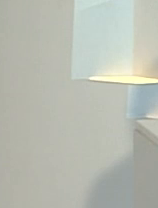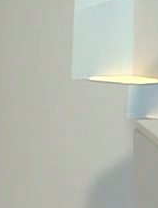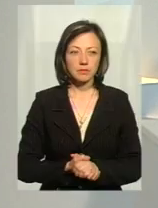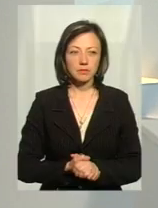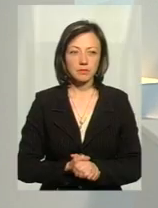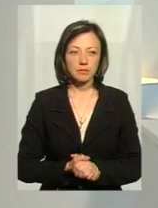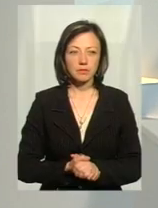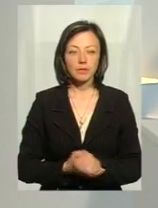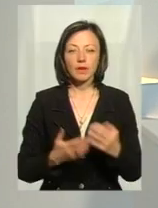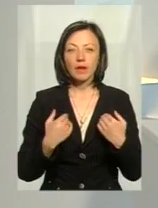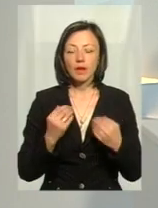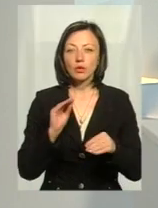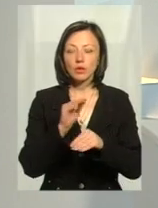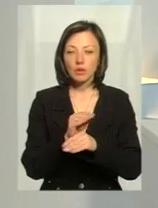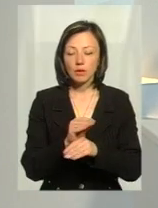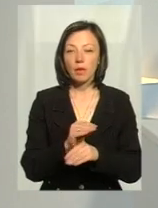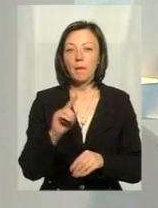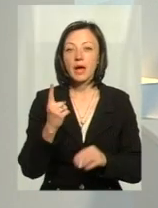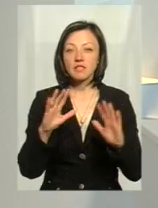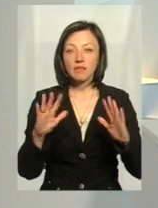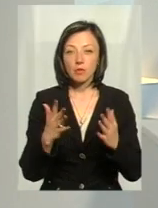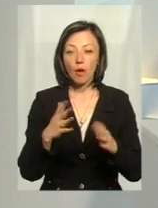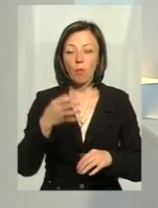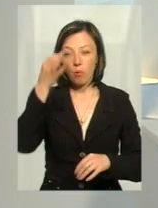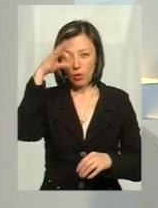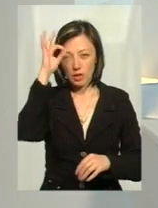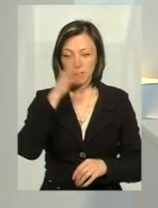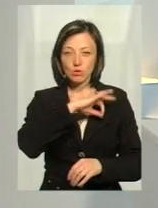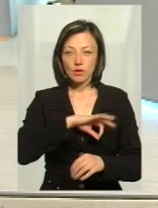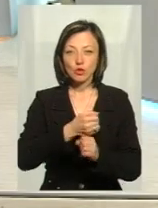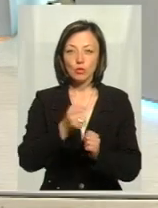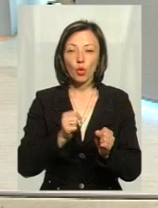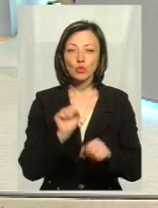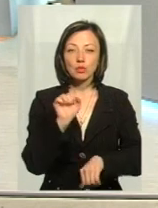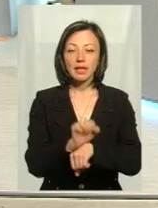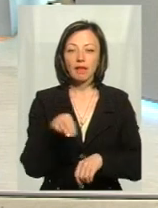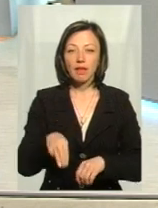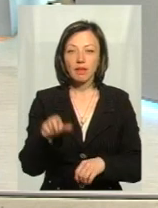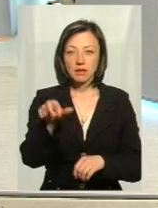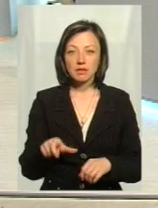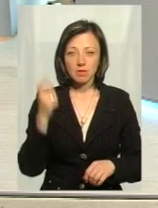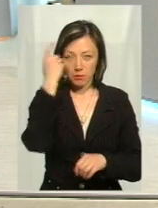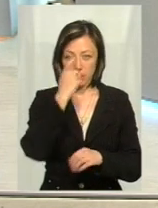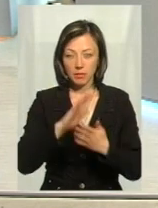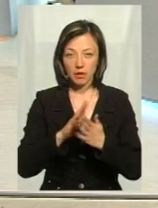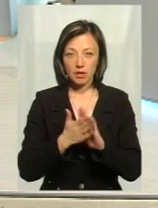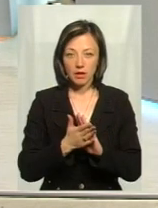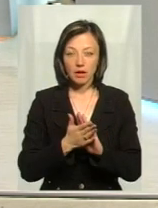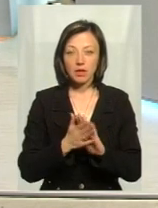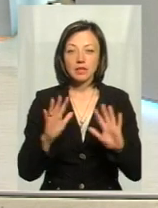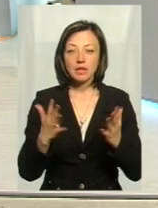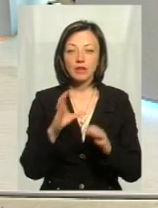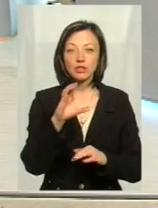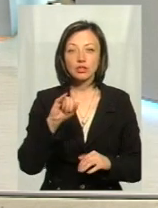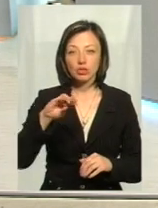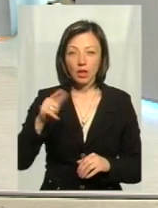Я додам, що перший випадок, коли поліції довелось застосовувати зброю, аби зупинити таксиста з ознаками алкогольного сп'яніння, стався ще